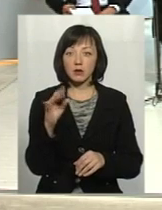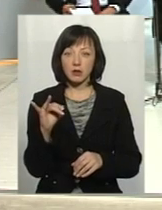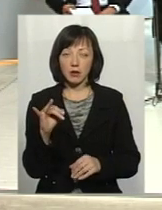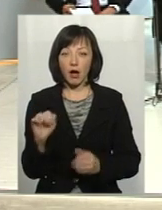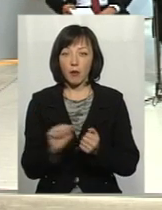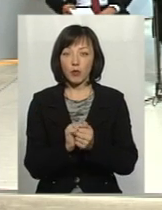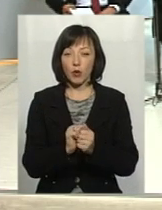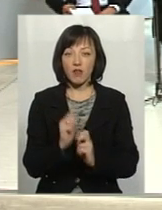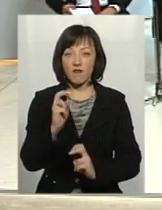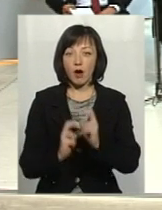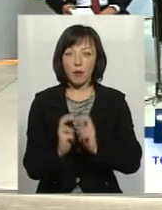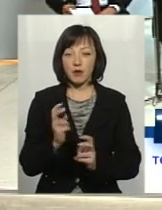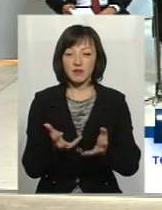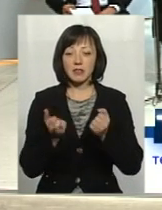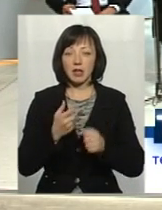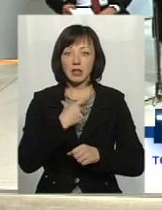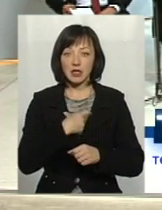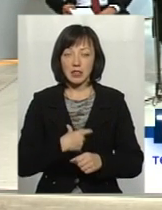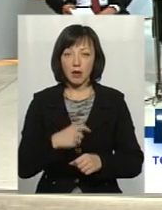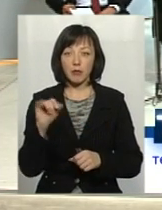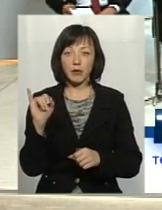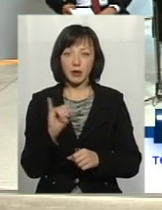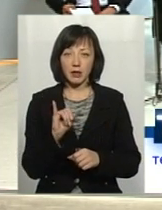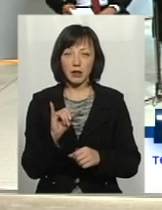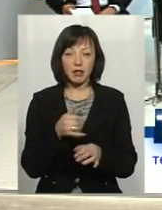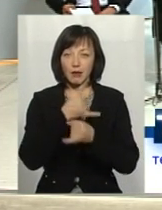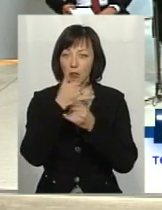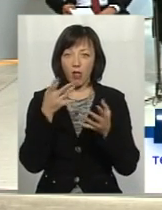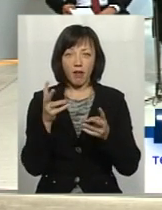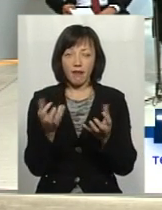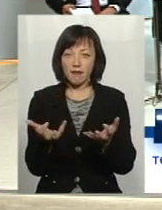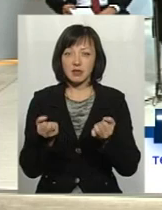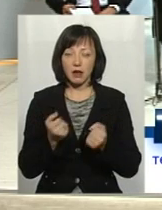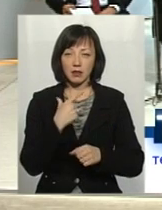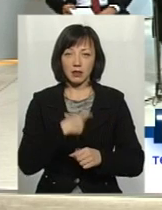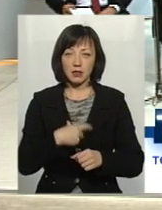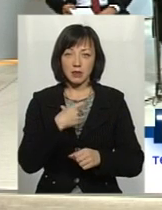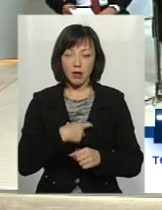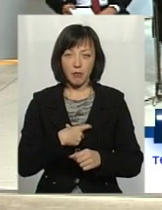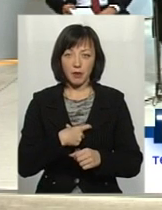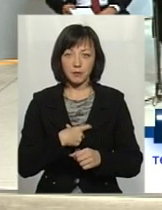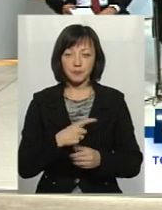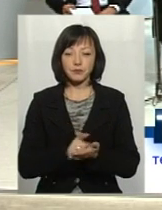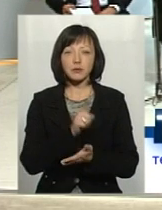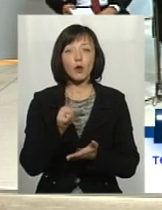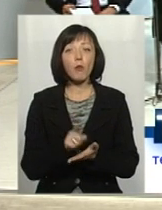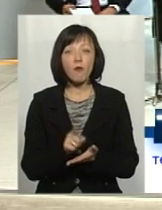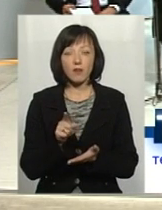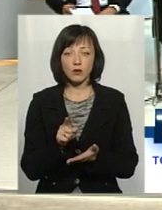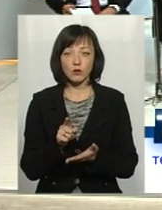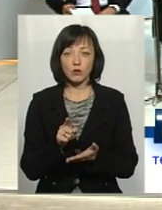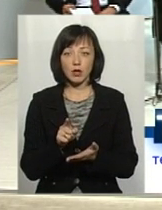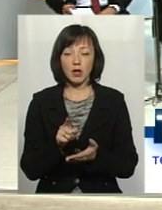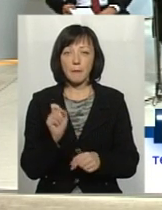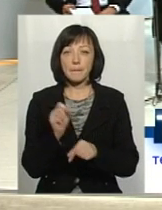фабрика взяла на себе і не могла не взяти на себе обов'язок або